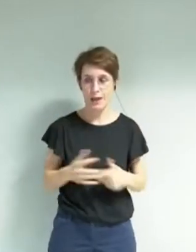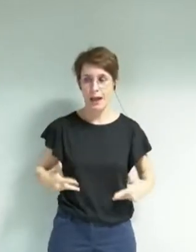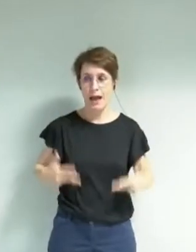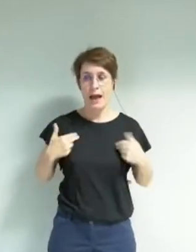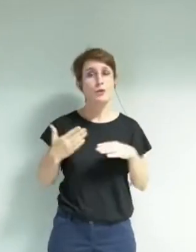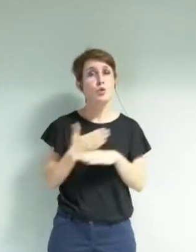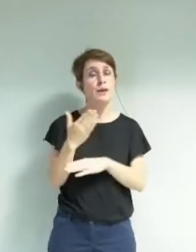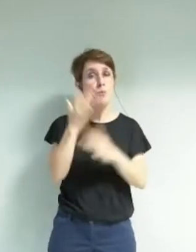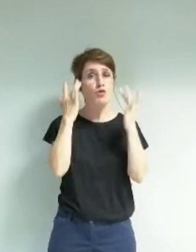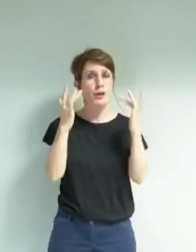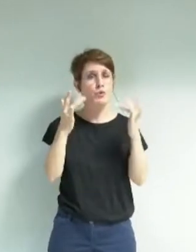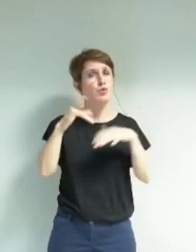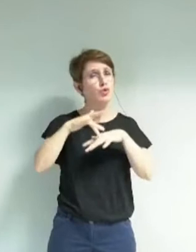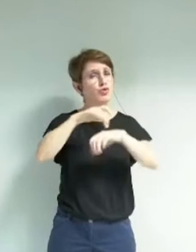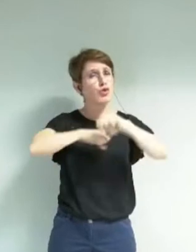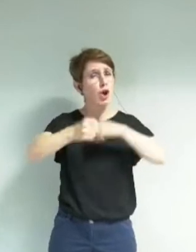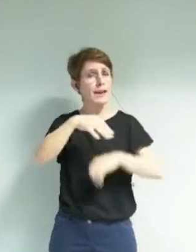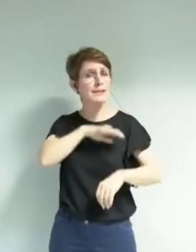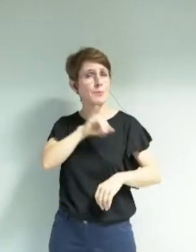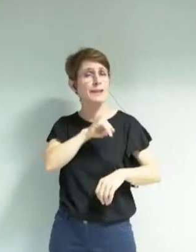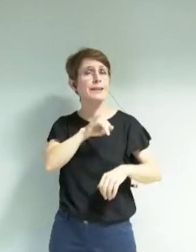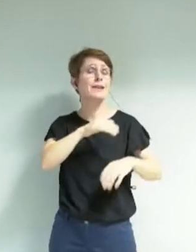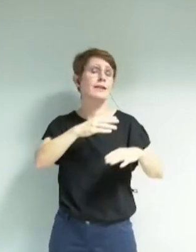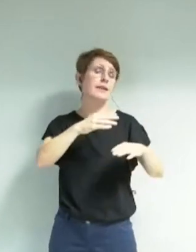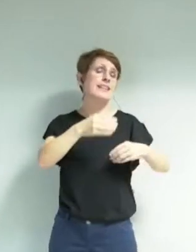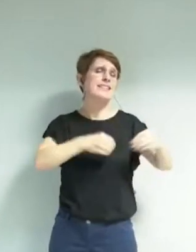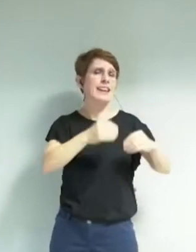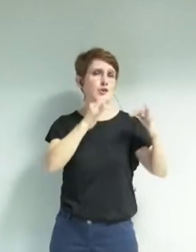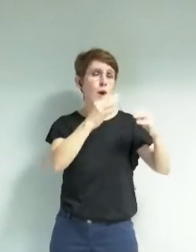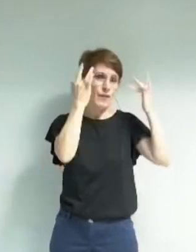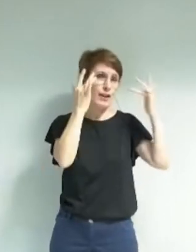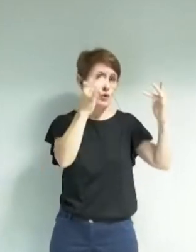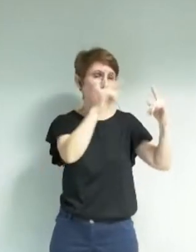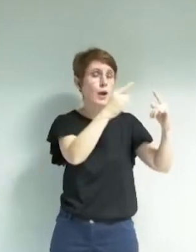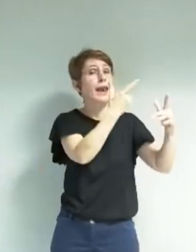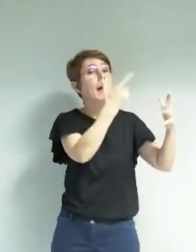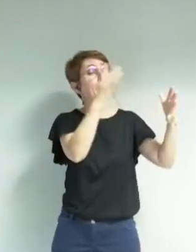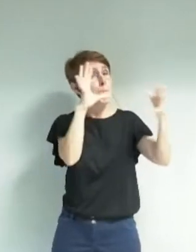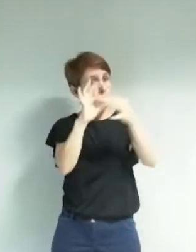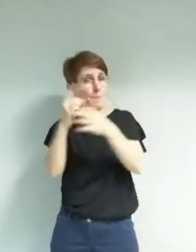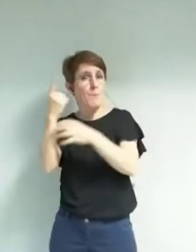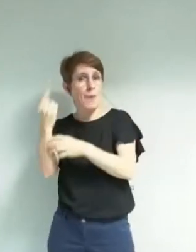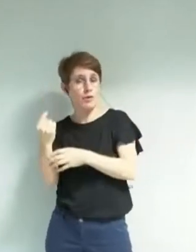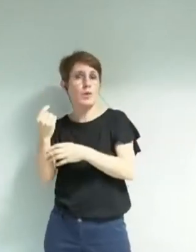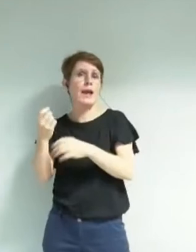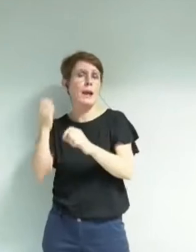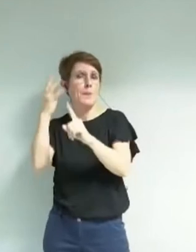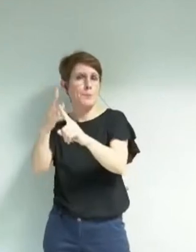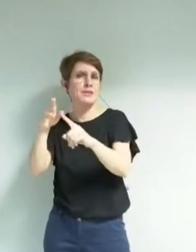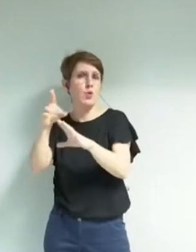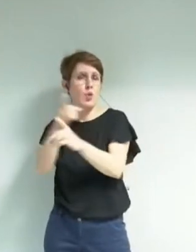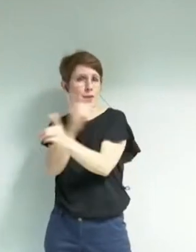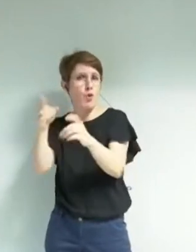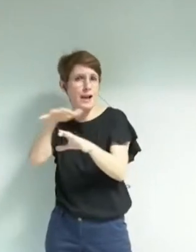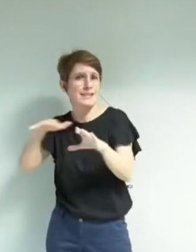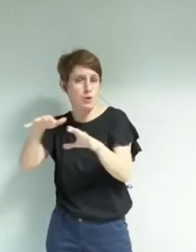de culture a été organisé par la Direction des Affaires Culturelles, en partenariat avec la Mission Démocratie Locale, à la demande de Lucille Lereux.